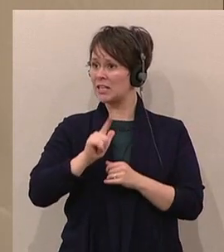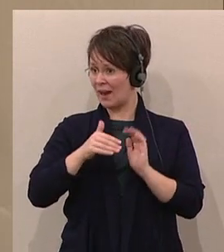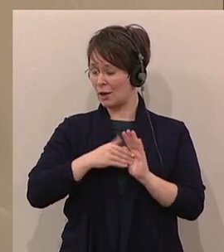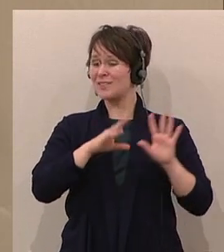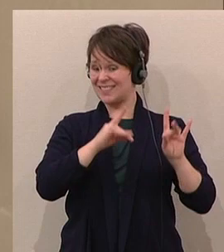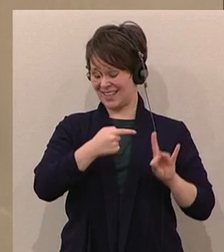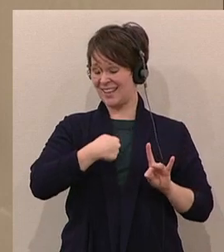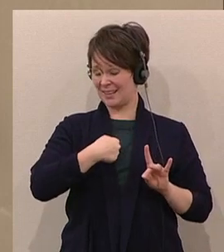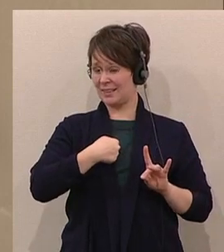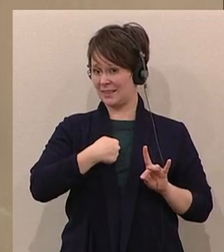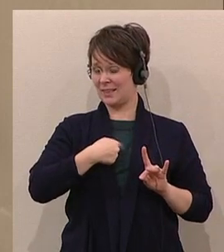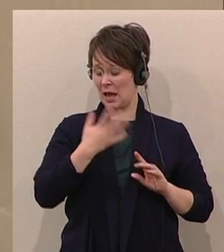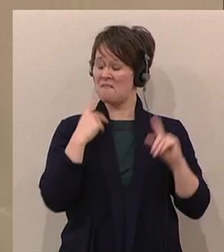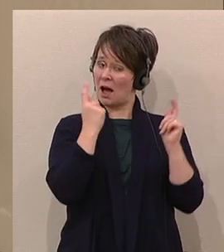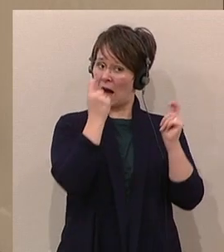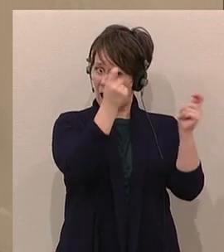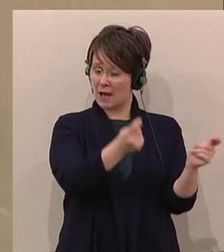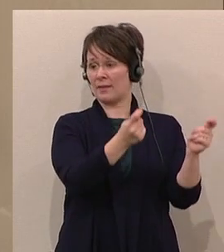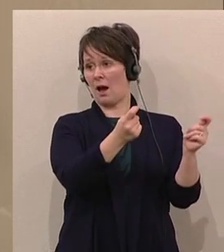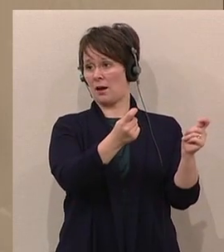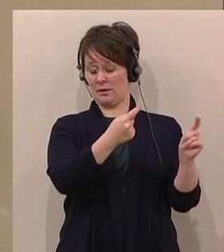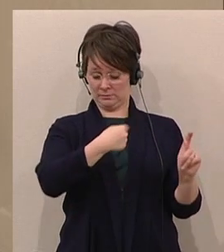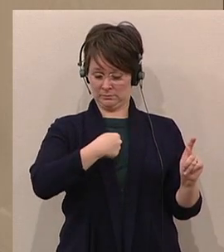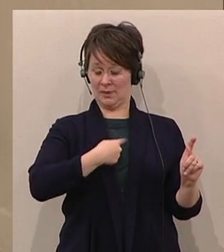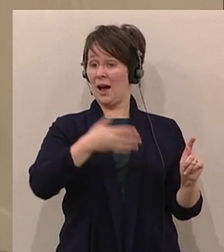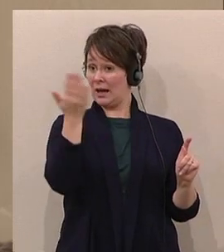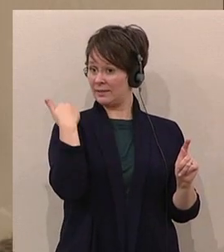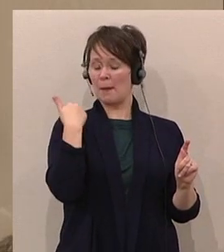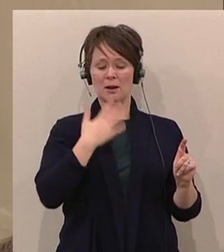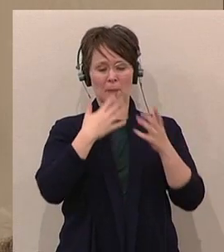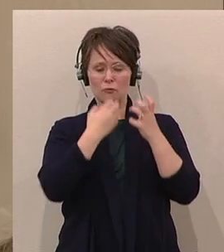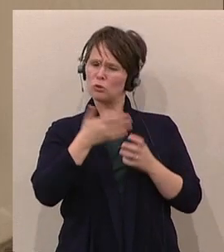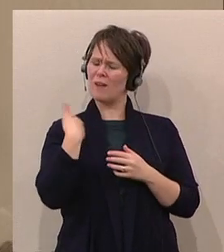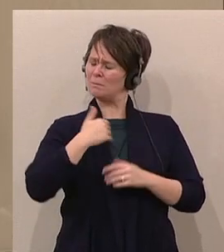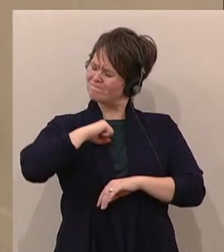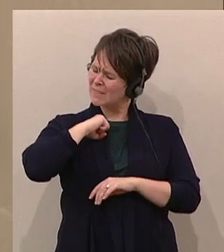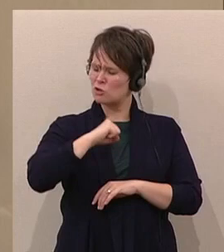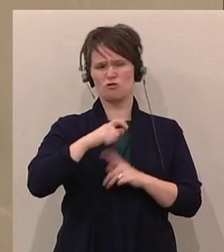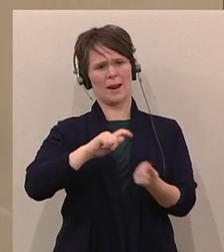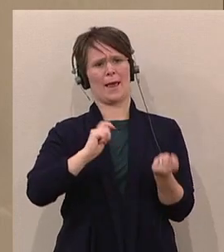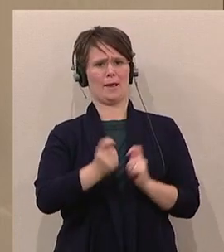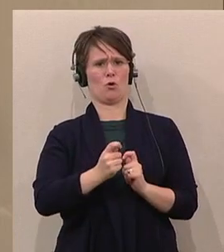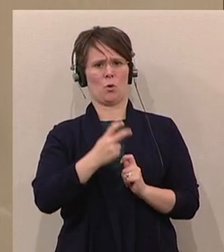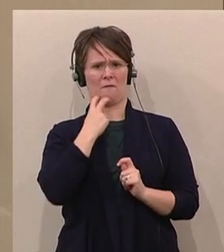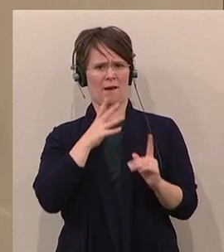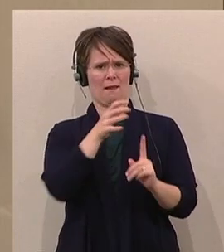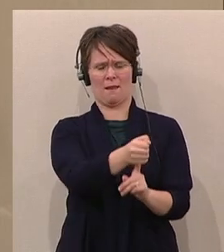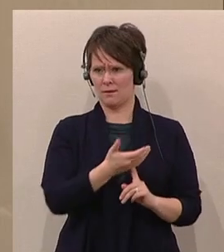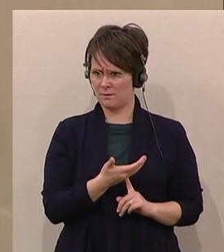wo ich sehr rasch eine Änderung herbeiführen wollte, denn um vom Staat einen